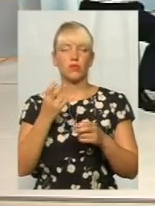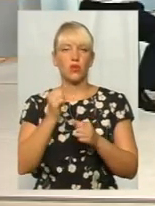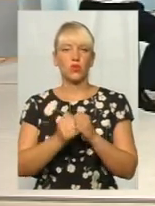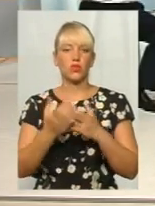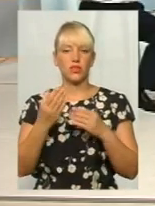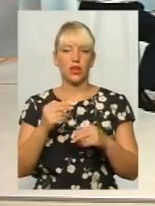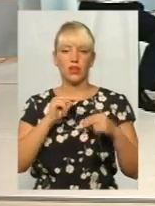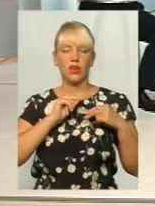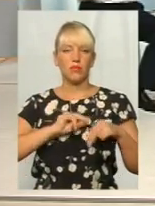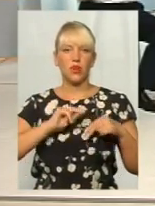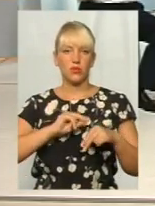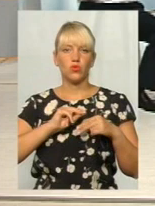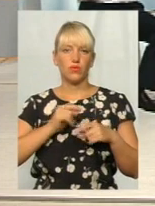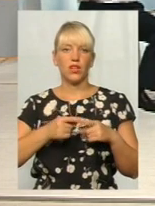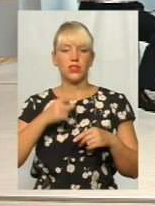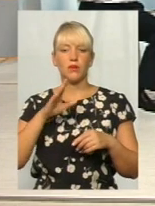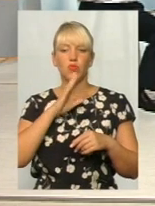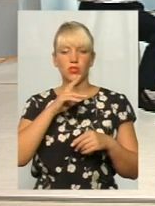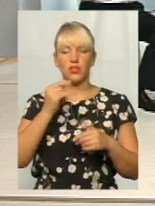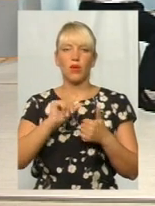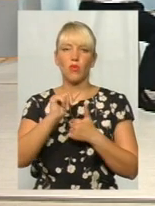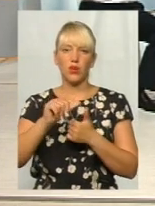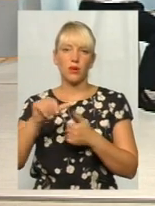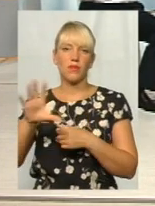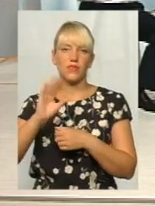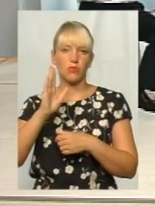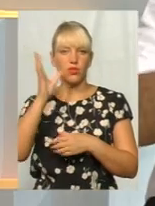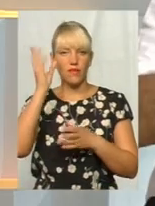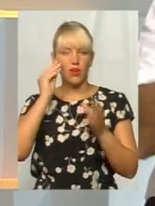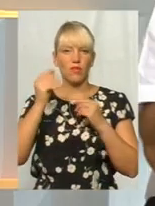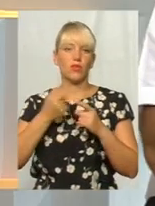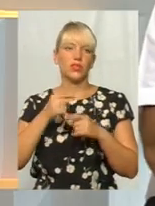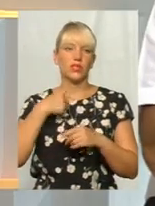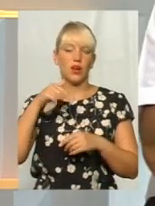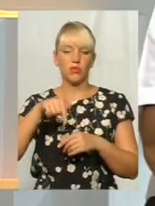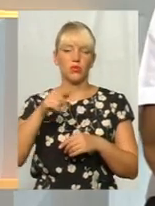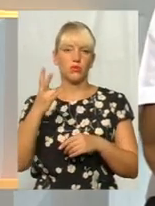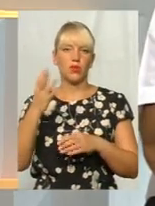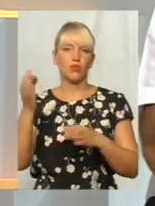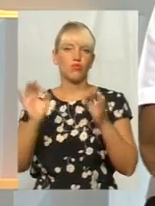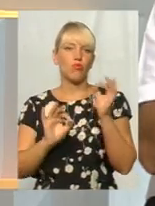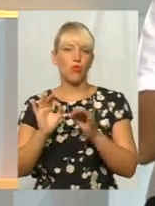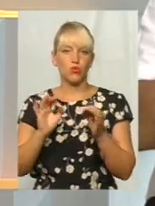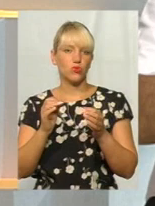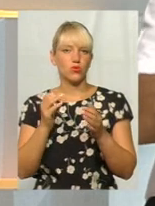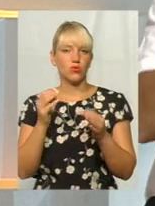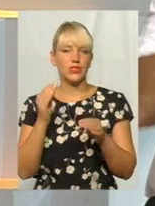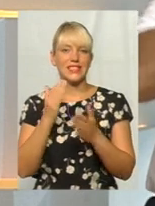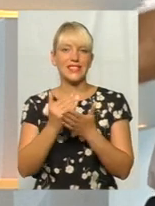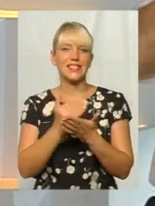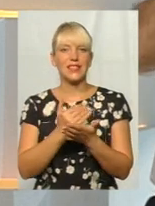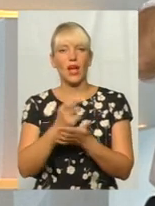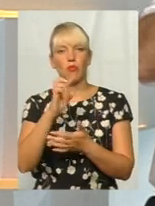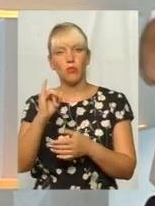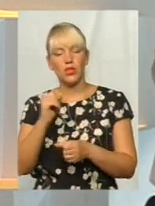сказали, там, по жінкам, окремі речі будуть враховані. А от цих десь за 30, я би, все-таки, тут бонусну якусь систему зробив би. Але,